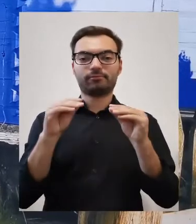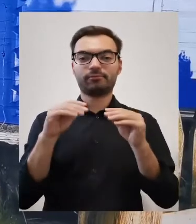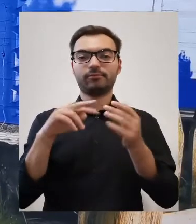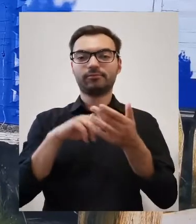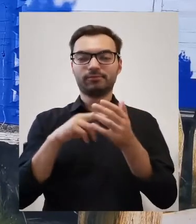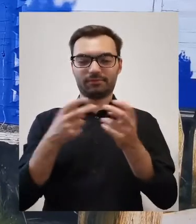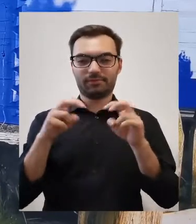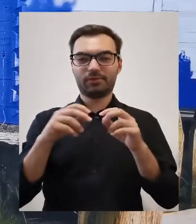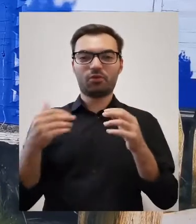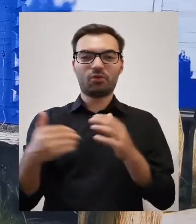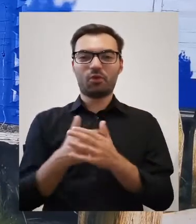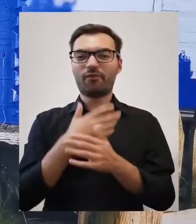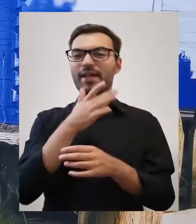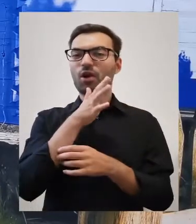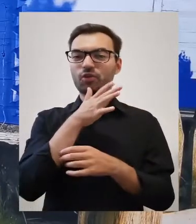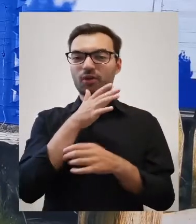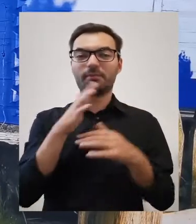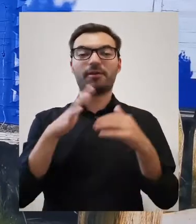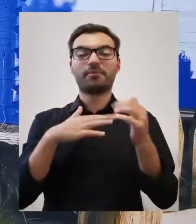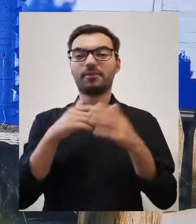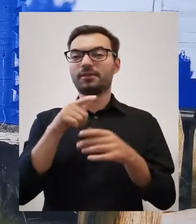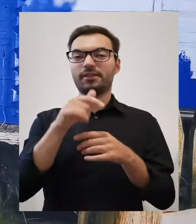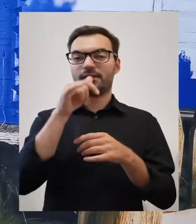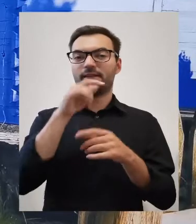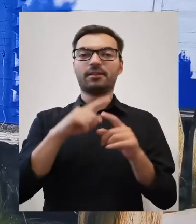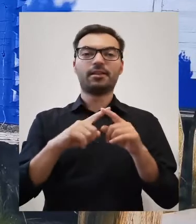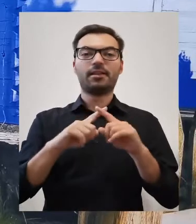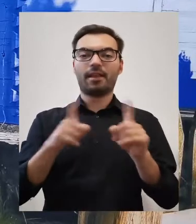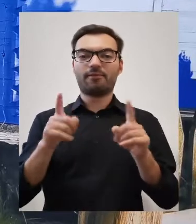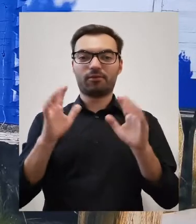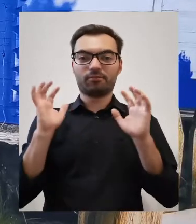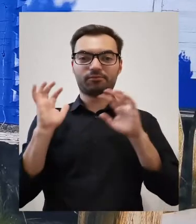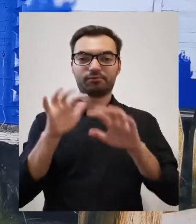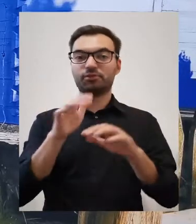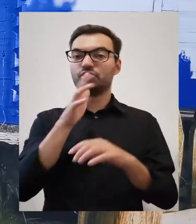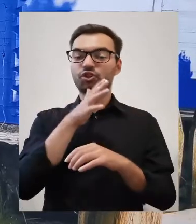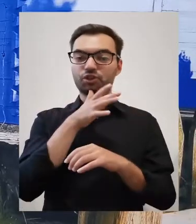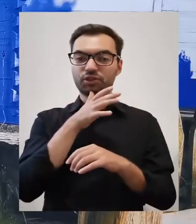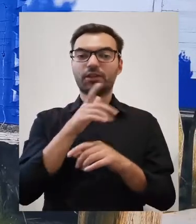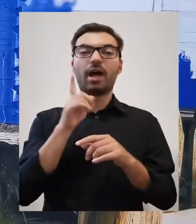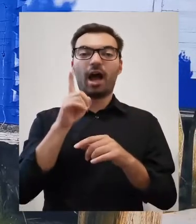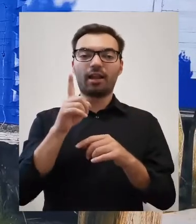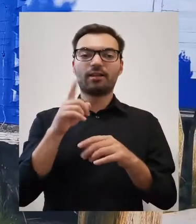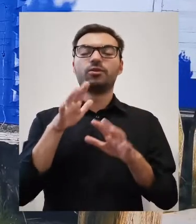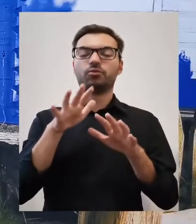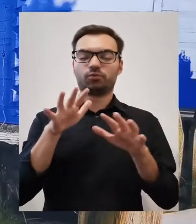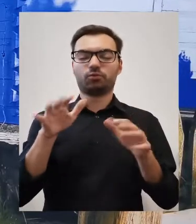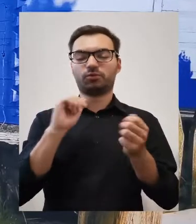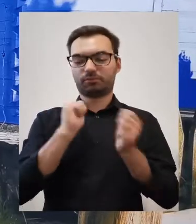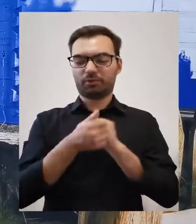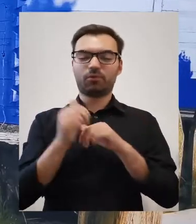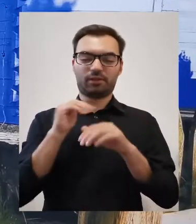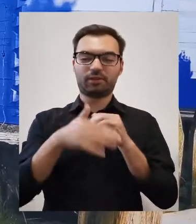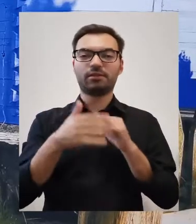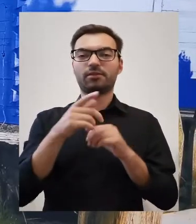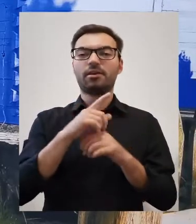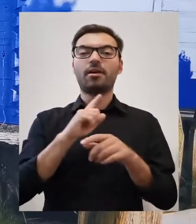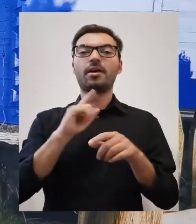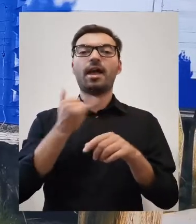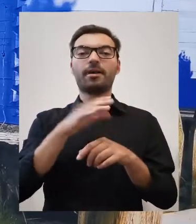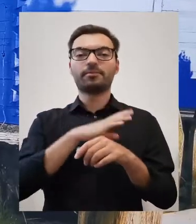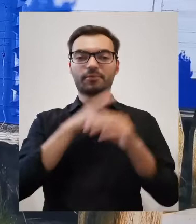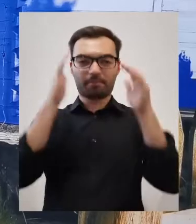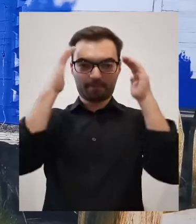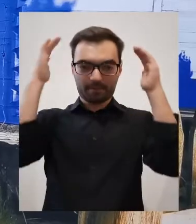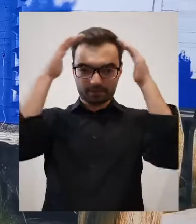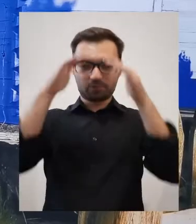na początku, kiedy powstała Nowa Jerozolima, nie mogli się tam w ogóle osiedlać Żydzi, ale sporo się zmieniło po